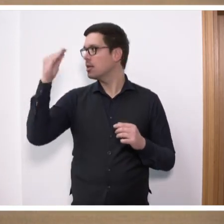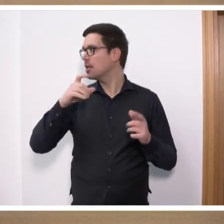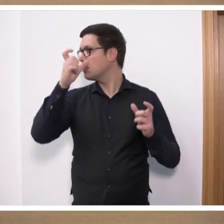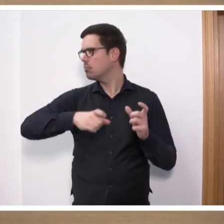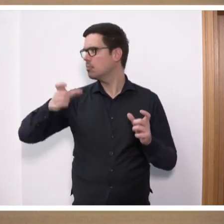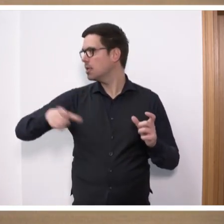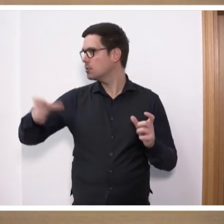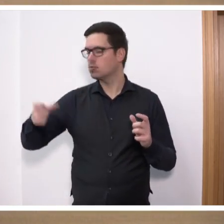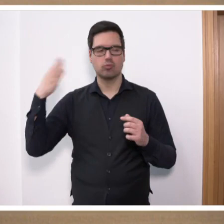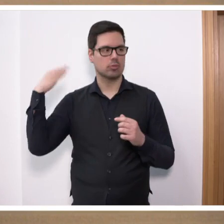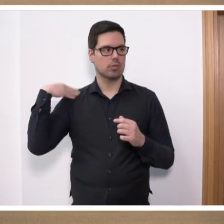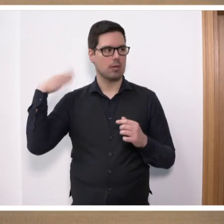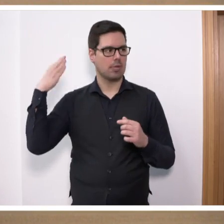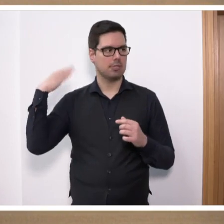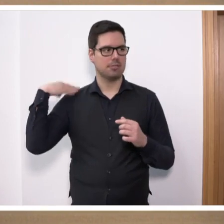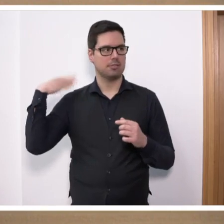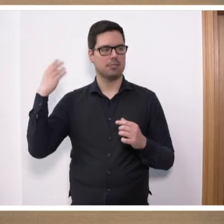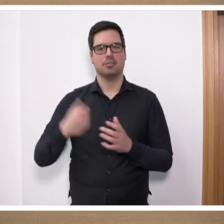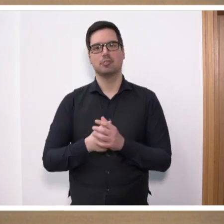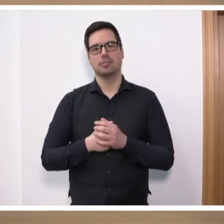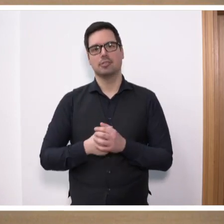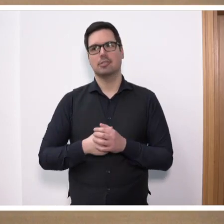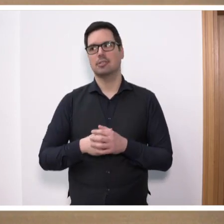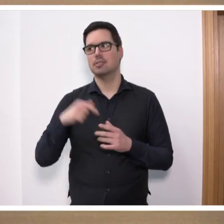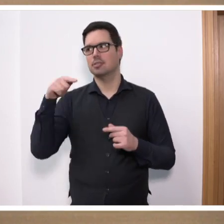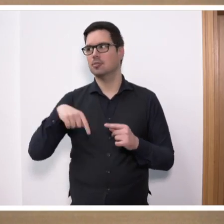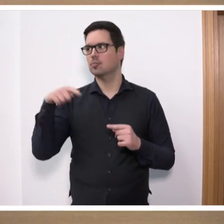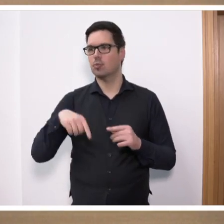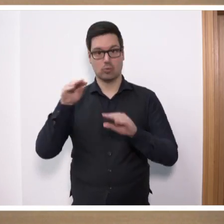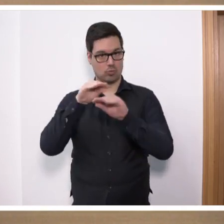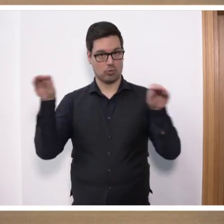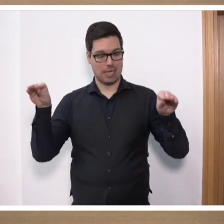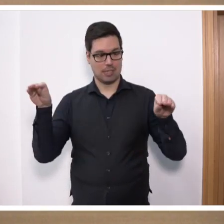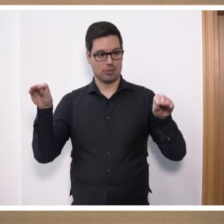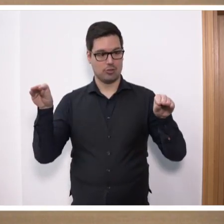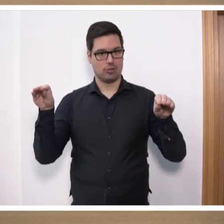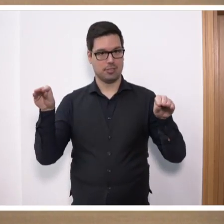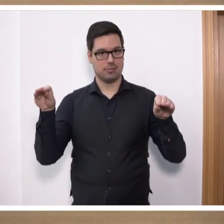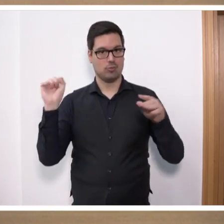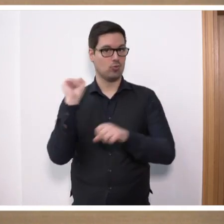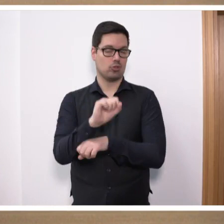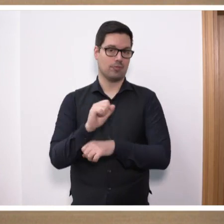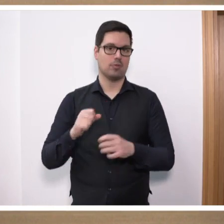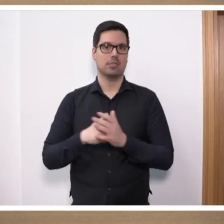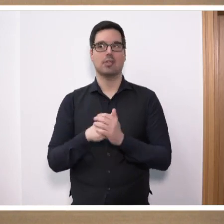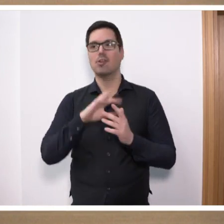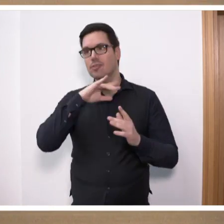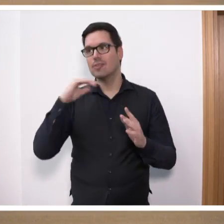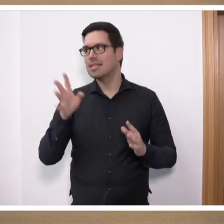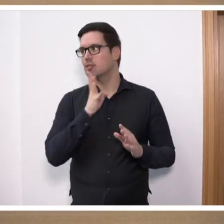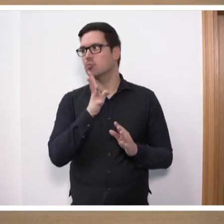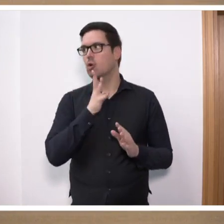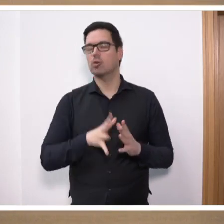den heute verpönten Frontalunterricht durchgeführt haben. Das heißt, die haben auch sehr viel gesprochen.